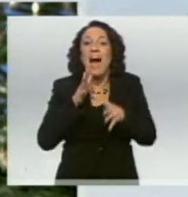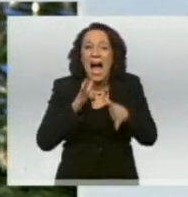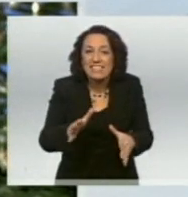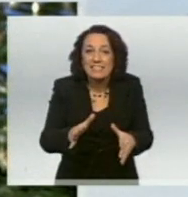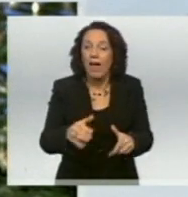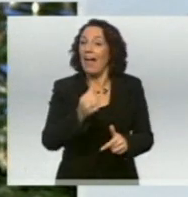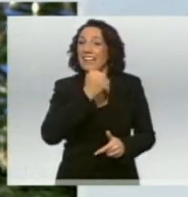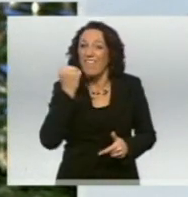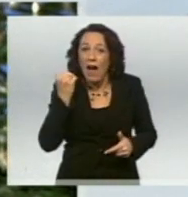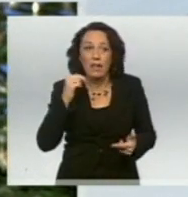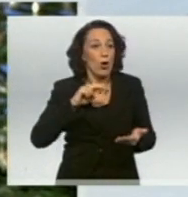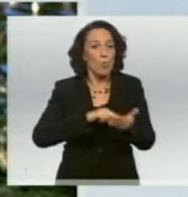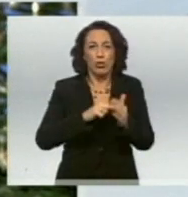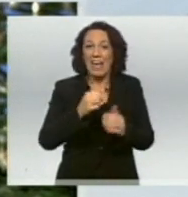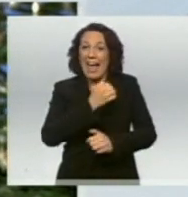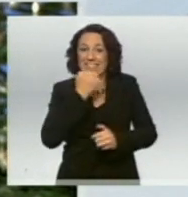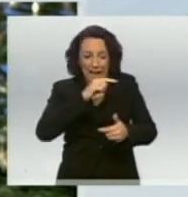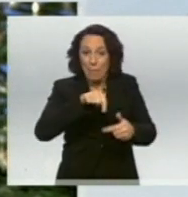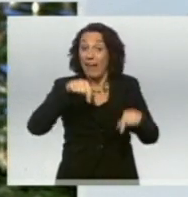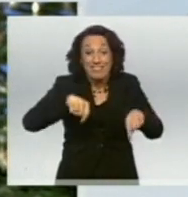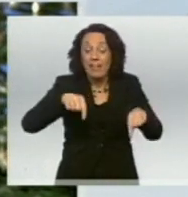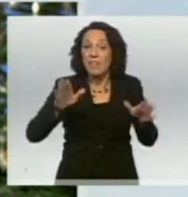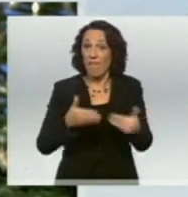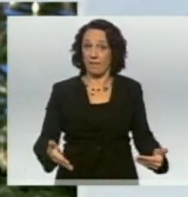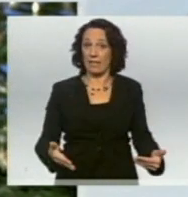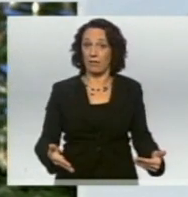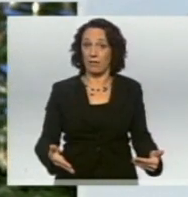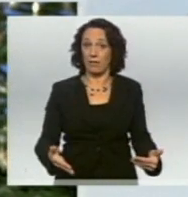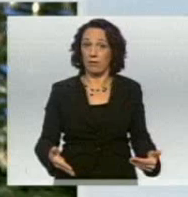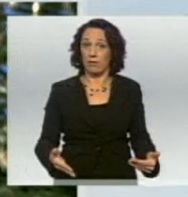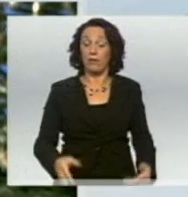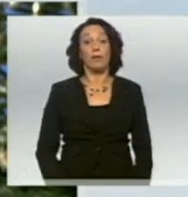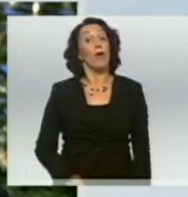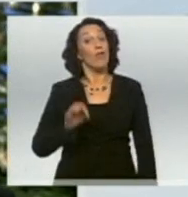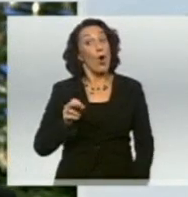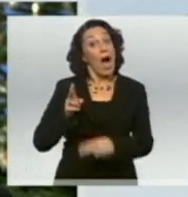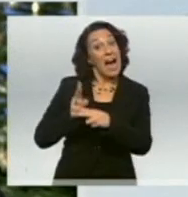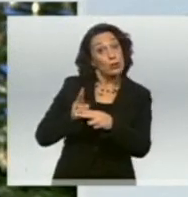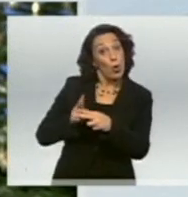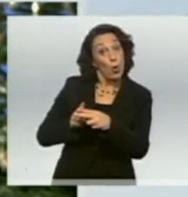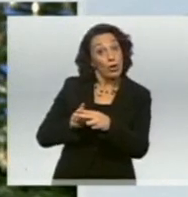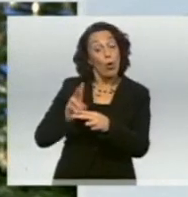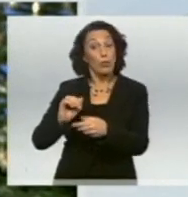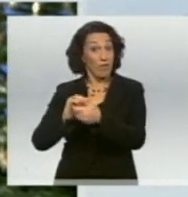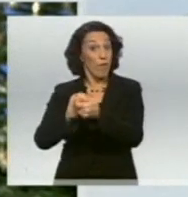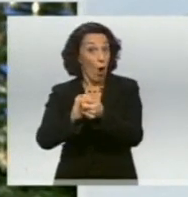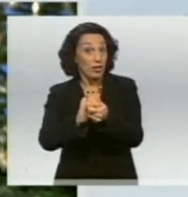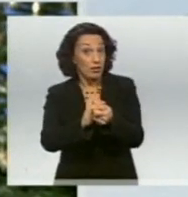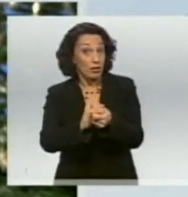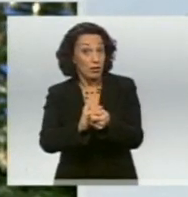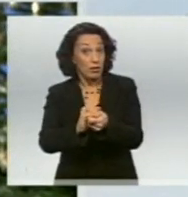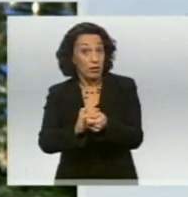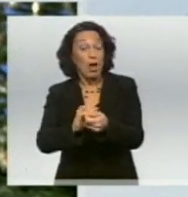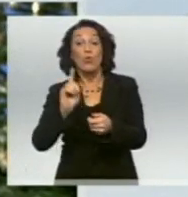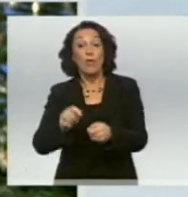Gewalt und politischen Extremismus. Wir schulden den Angehörigen und Freunden der Ermordeten und den